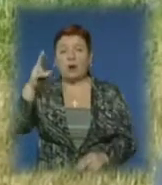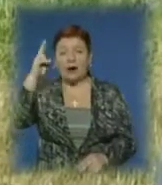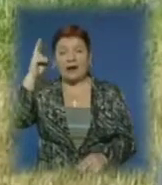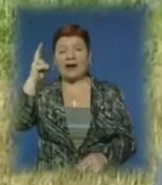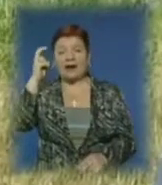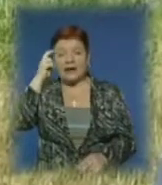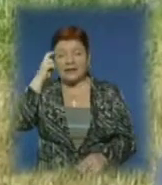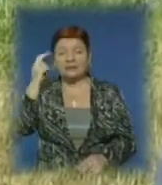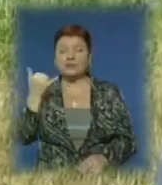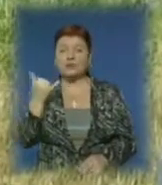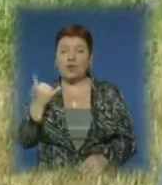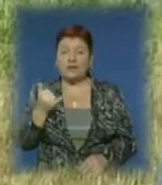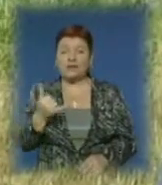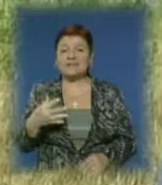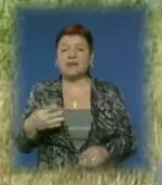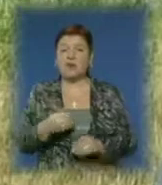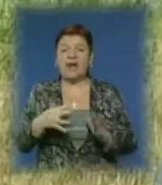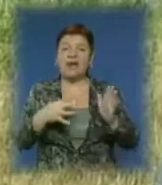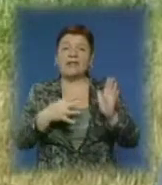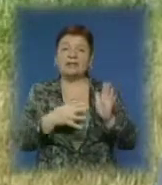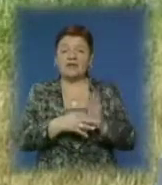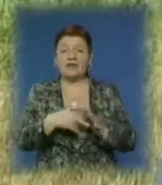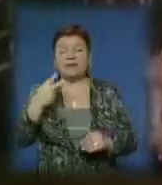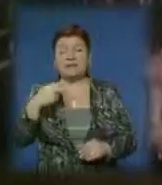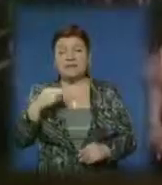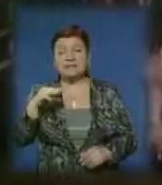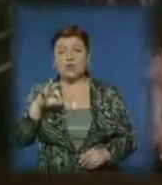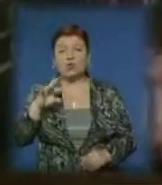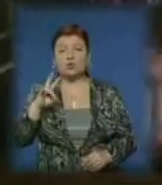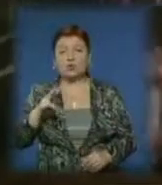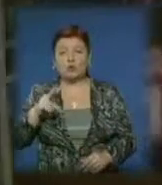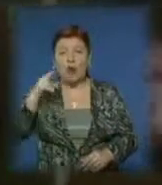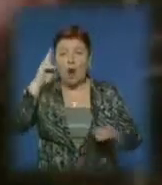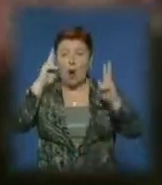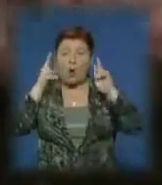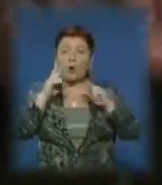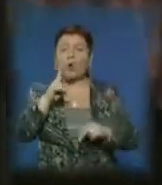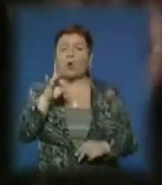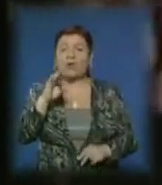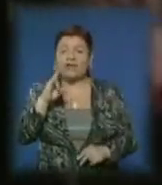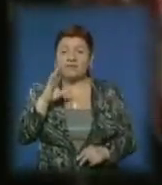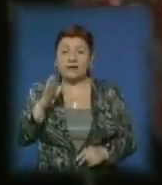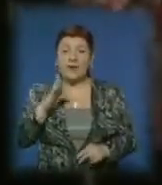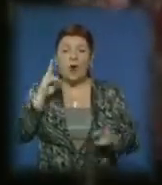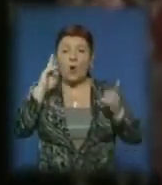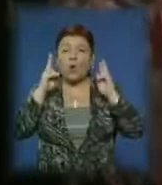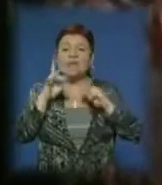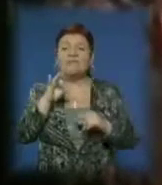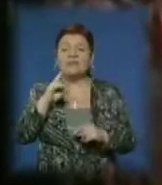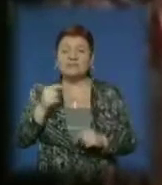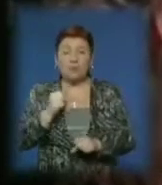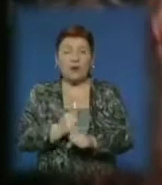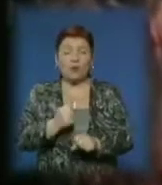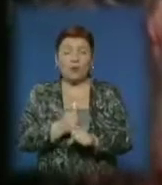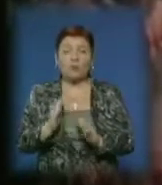область сьогодні закупують в тиждень 9-20 тонн кролів. Важливим у бройлерній технології кролівництва є переробка